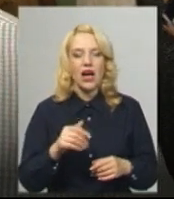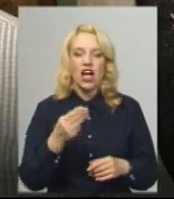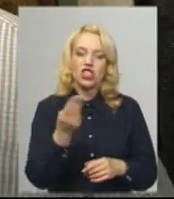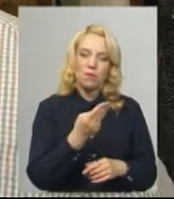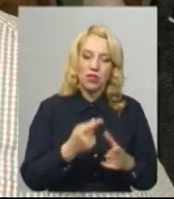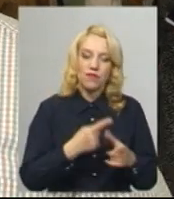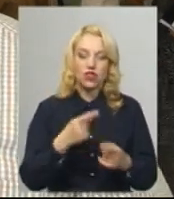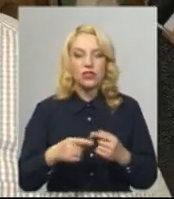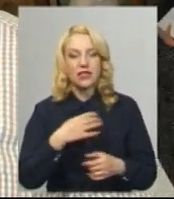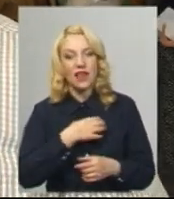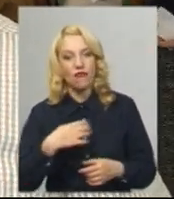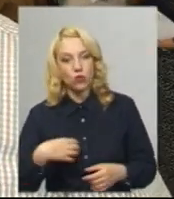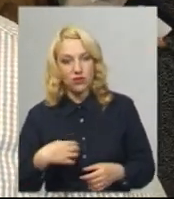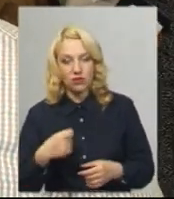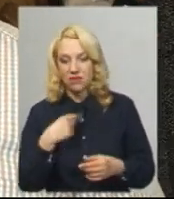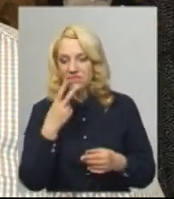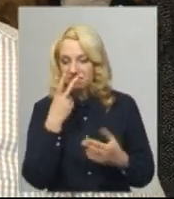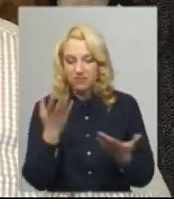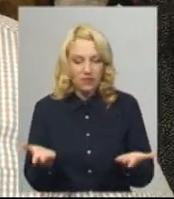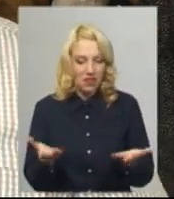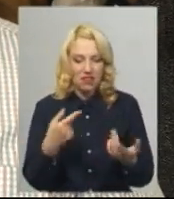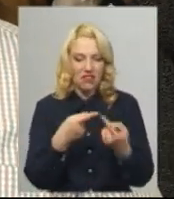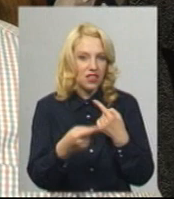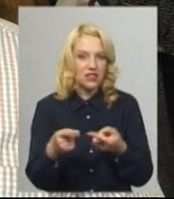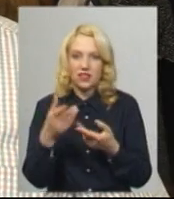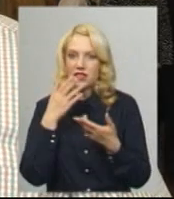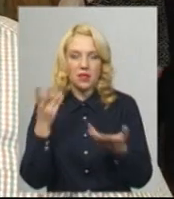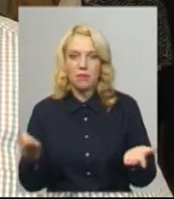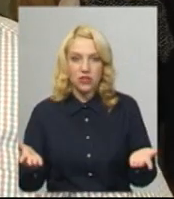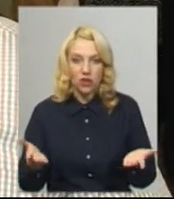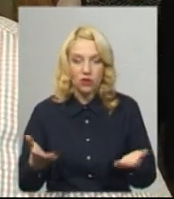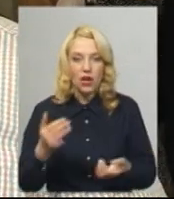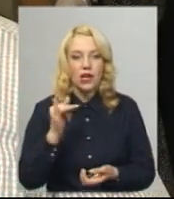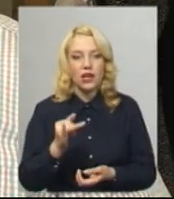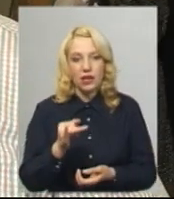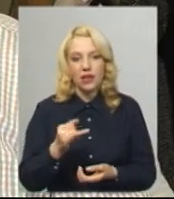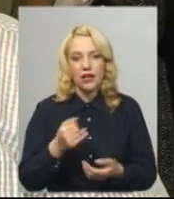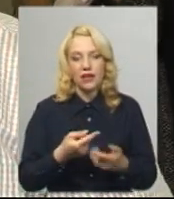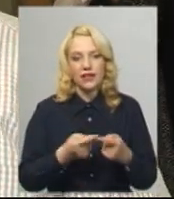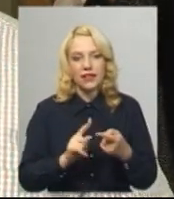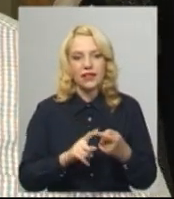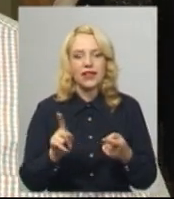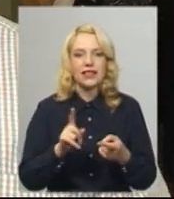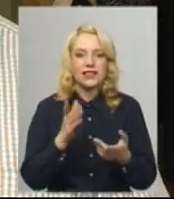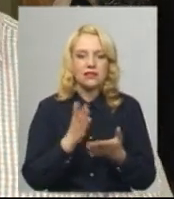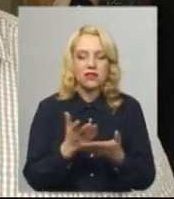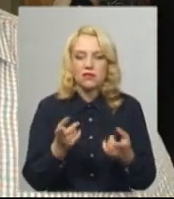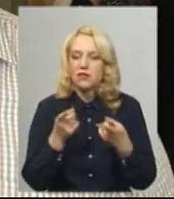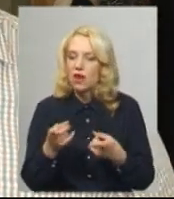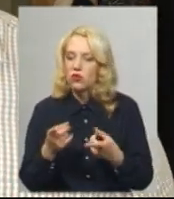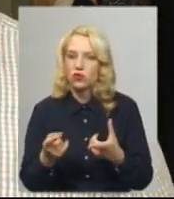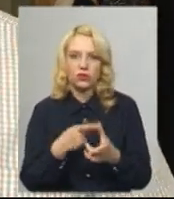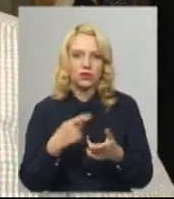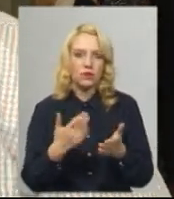Славузький, принципово різниці не вбачаю. По причині того, що доводів про якісь певні загрози, чи